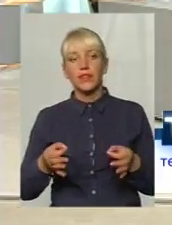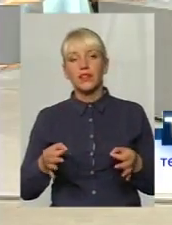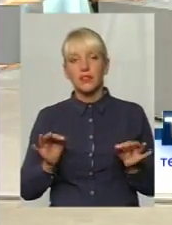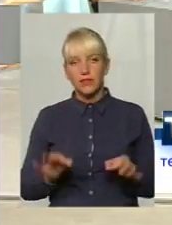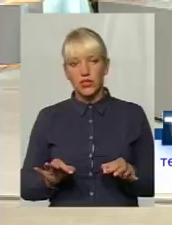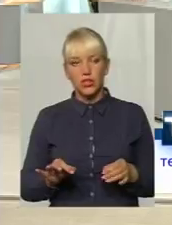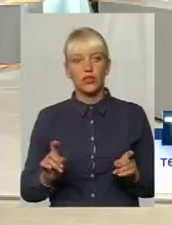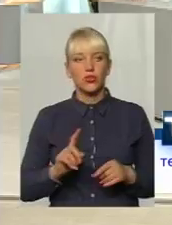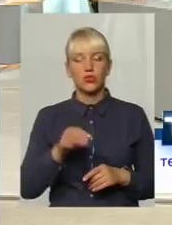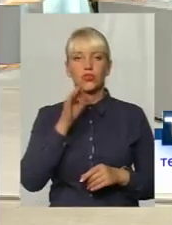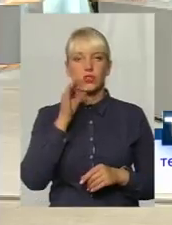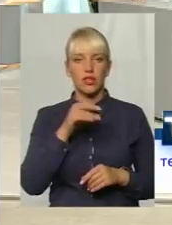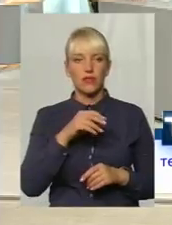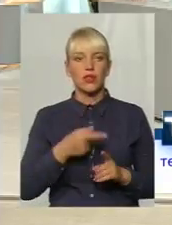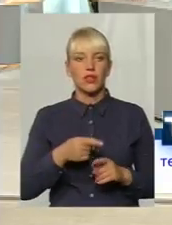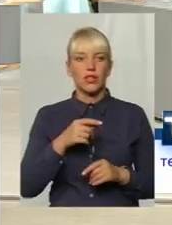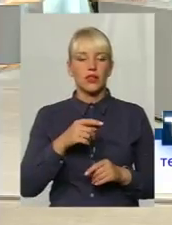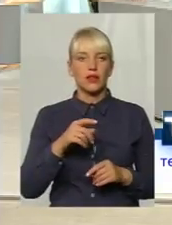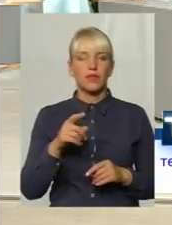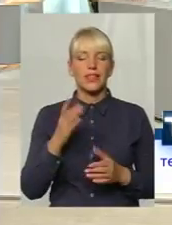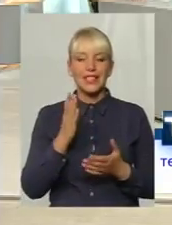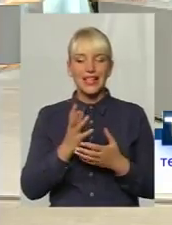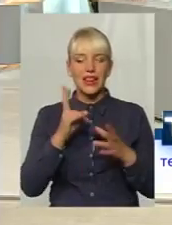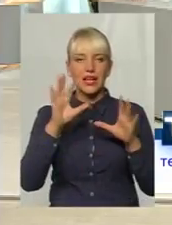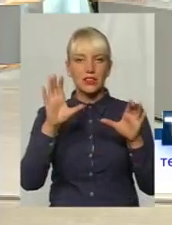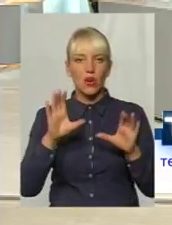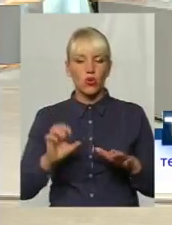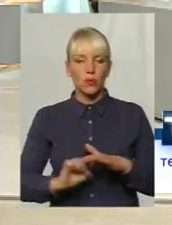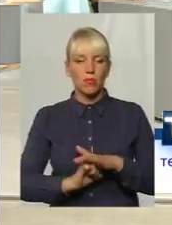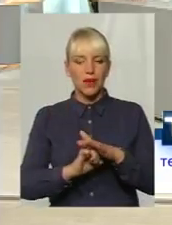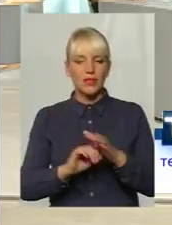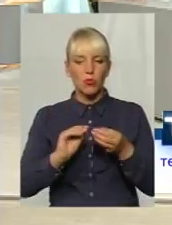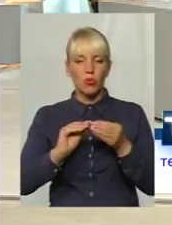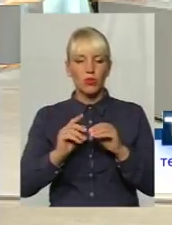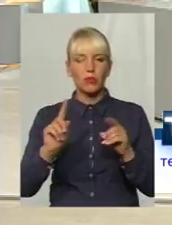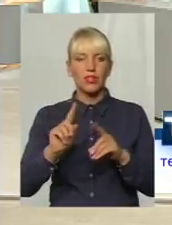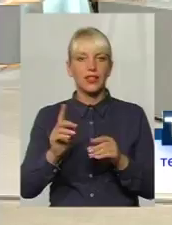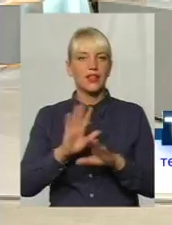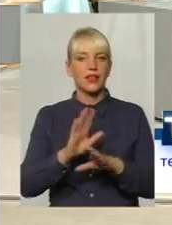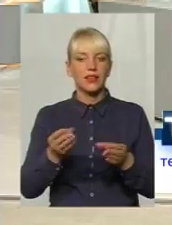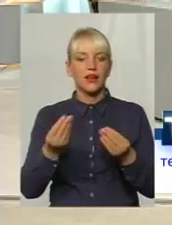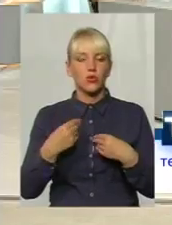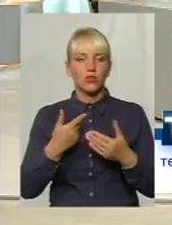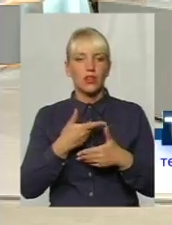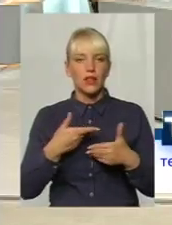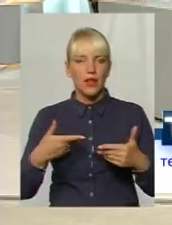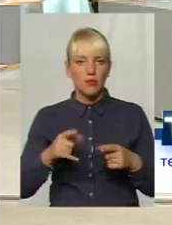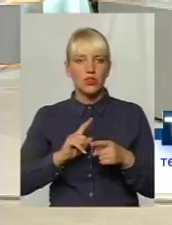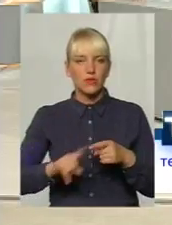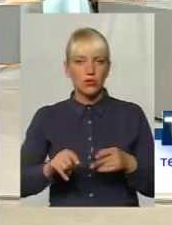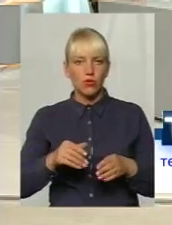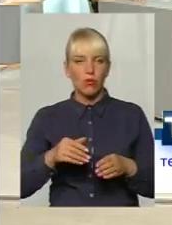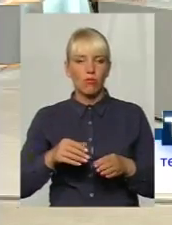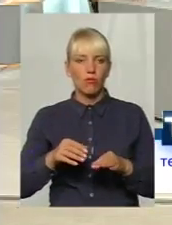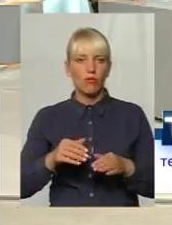сказав Борис Васильович на законодавчій базі, певні проблеми, які не дають нам більш форсувати швидше процеси,